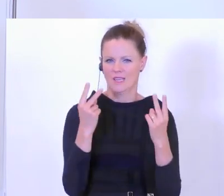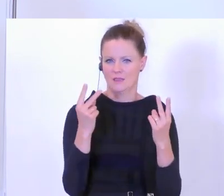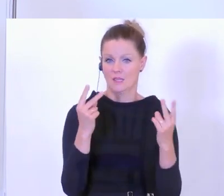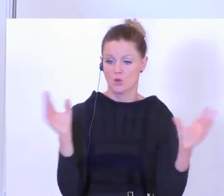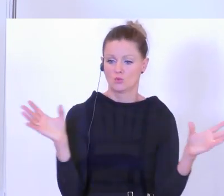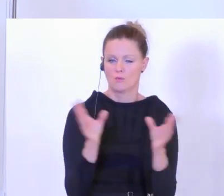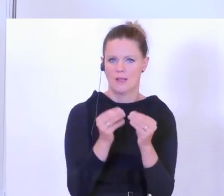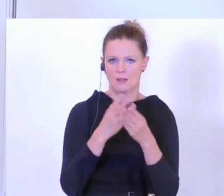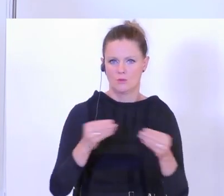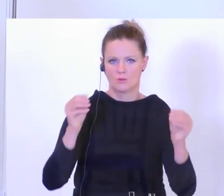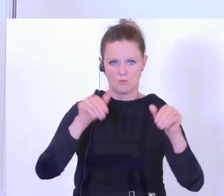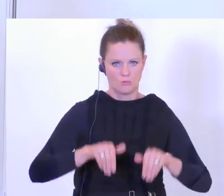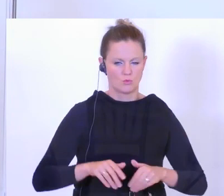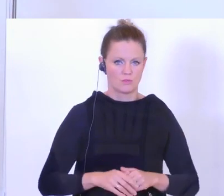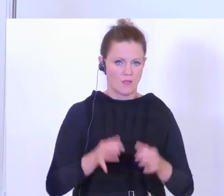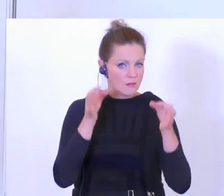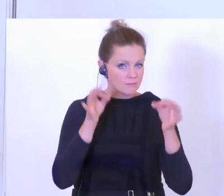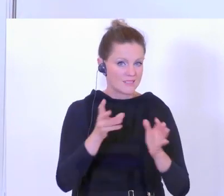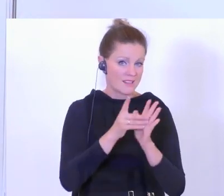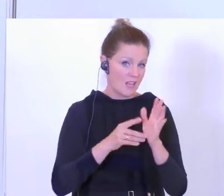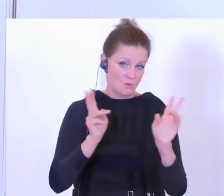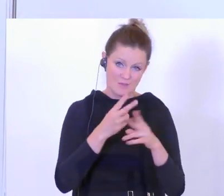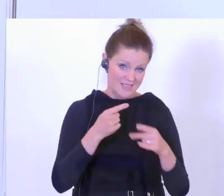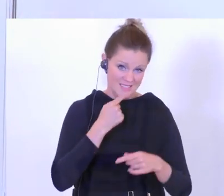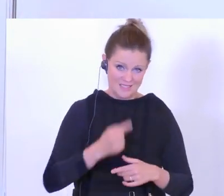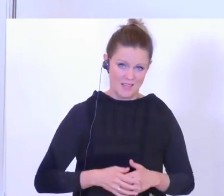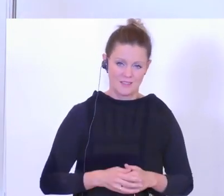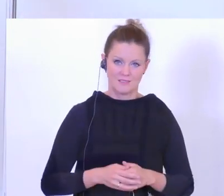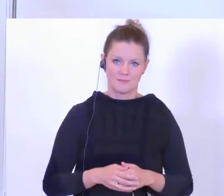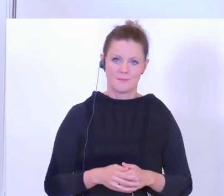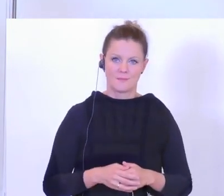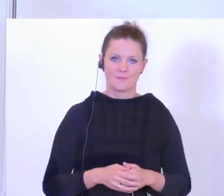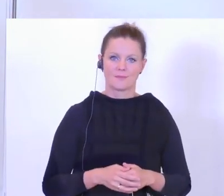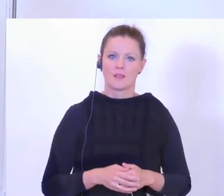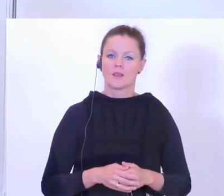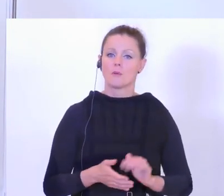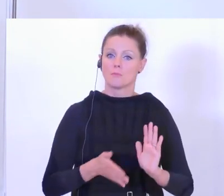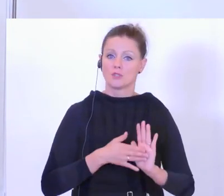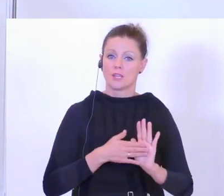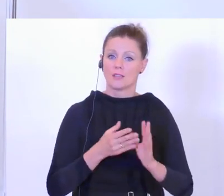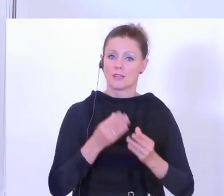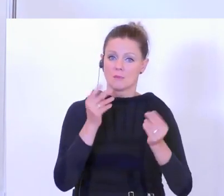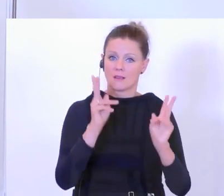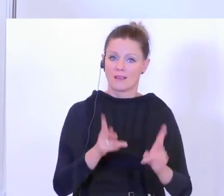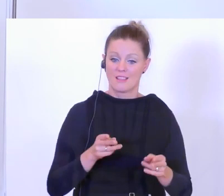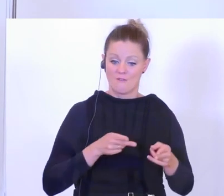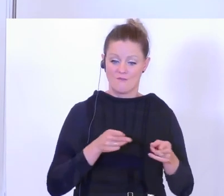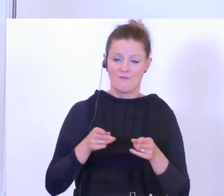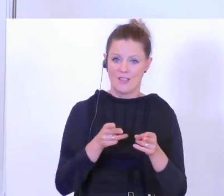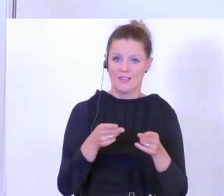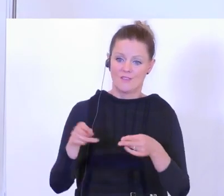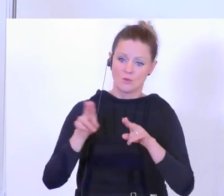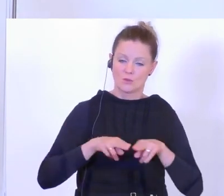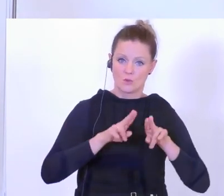zu lösen. Ein konkretes Datum kann ich Ihnen noch nicht sagen. Aber das, was ich bestätigen kann, ist, dass der Weg, dass wir zu einer